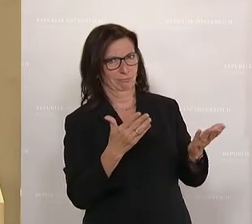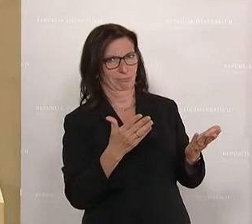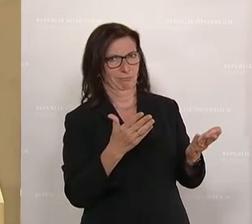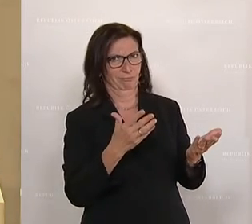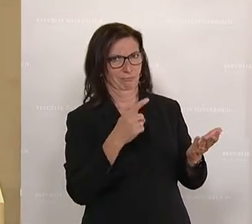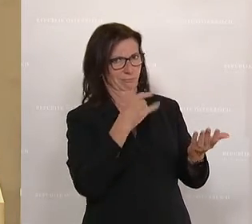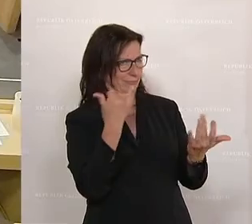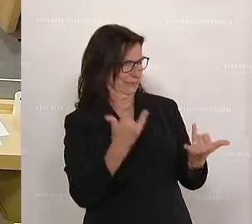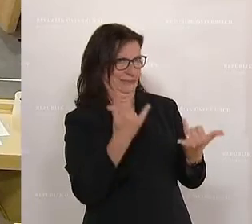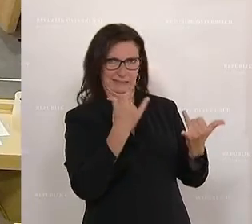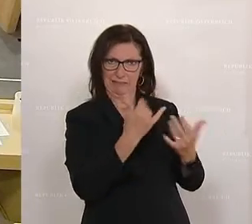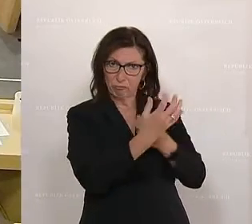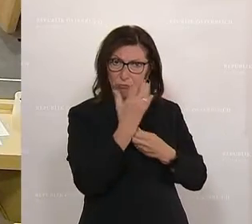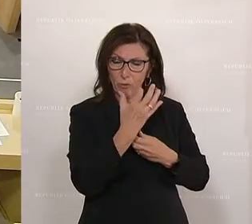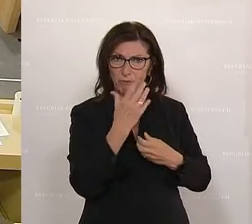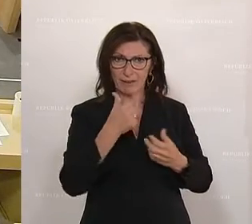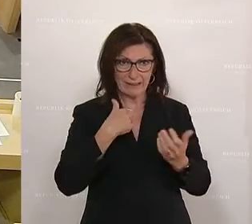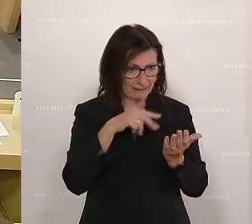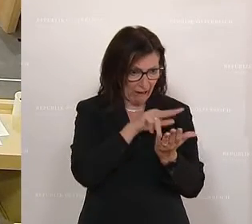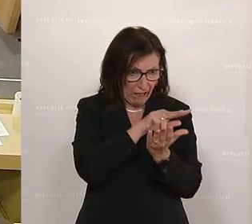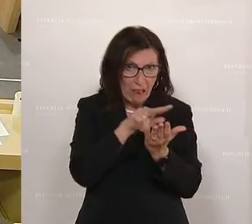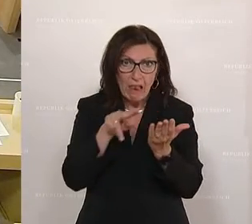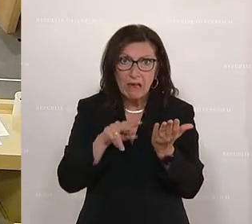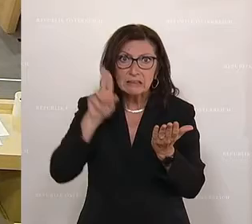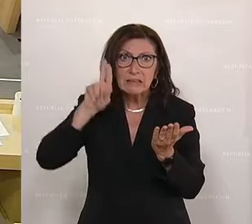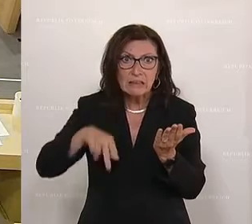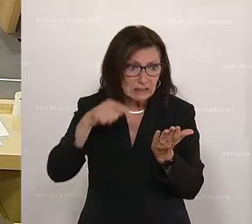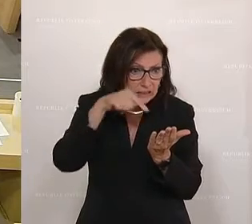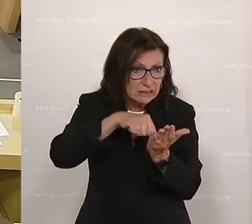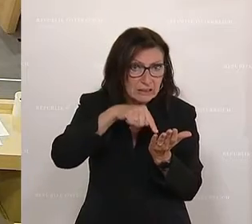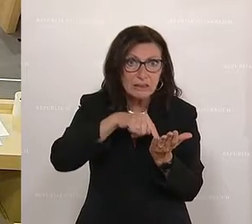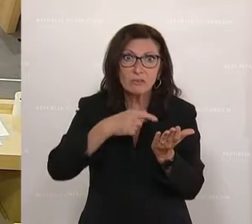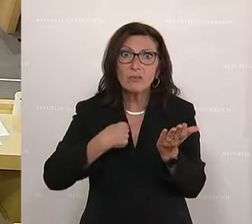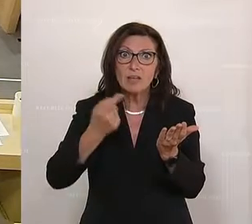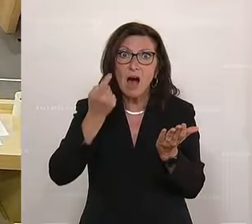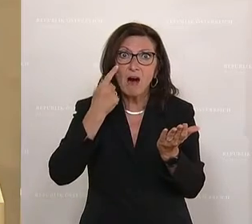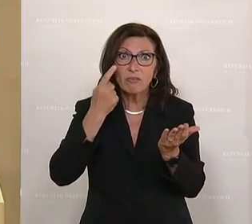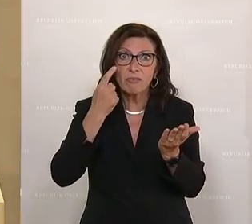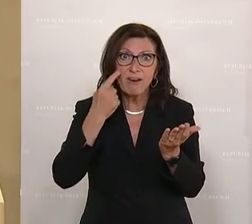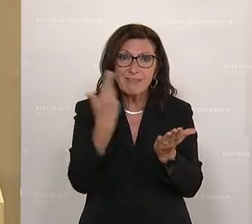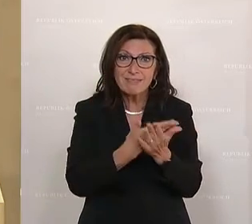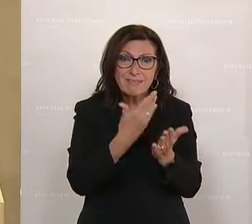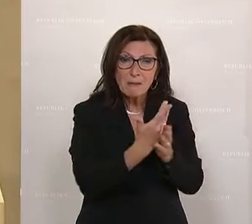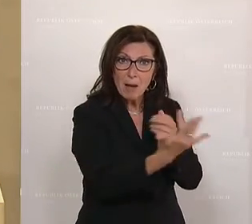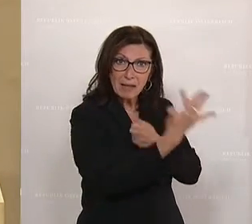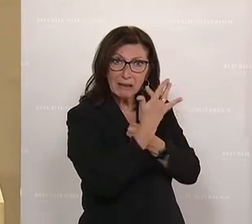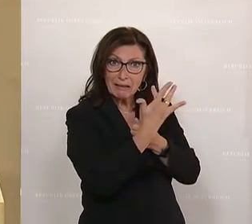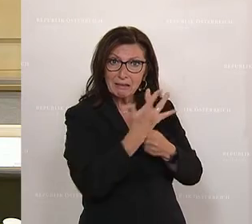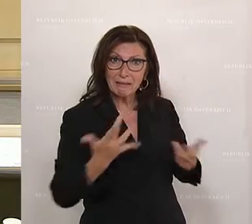vorhalten, dass ich lesen kann und dass mir auffällt, dass hier etwas anderes beantwortet wird, oder?